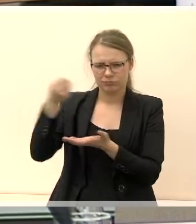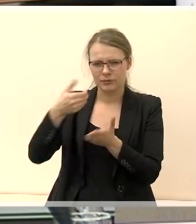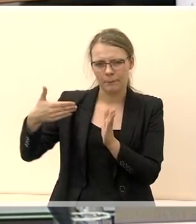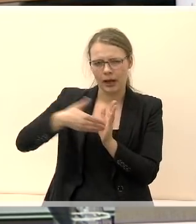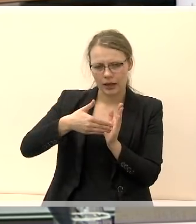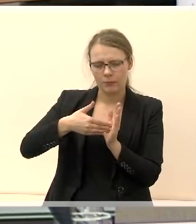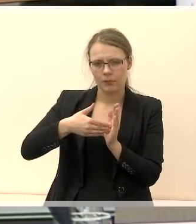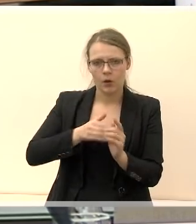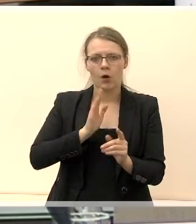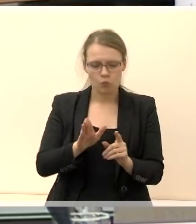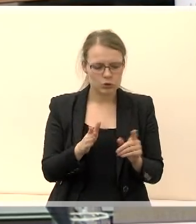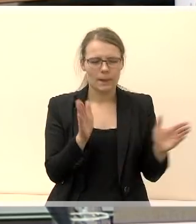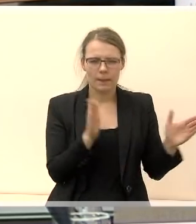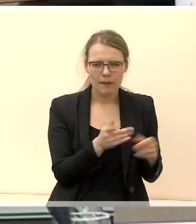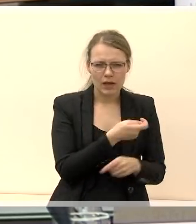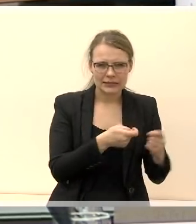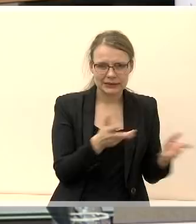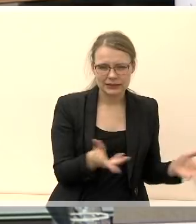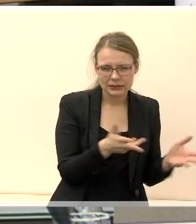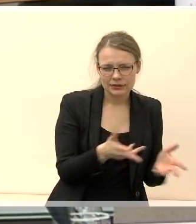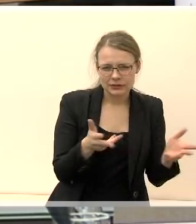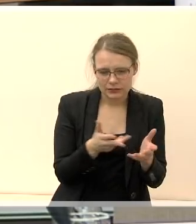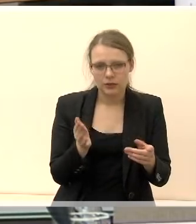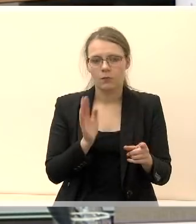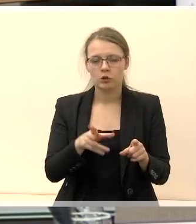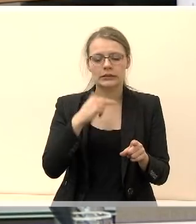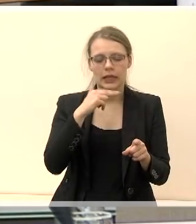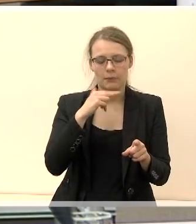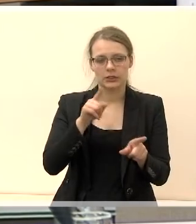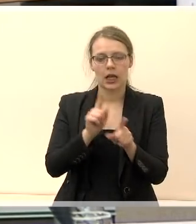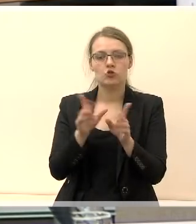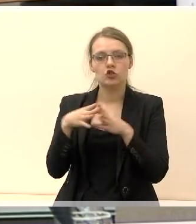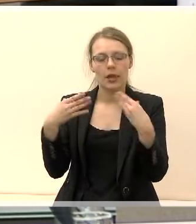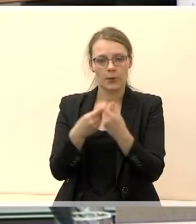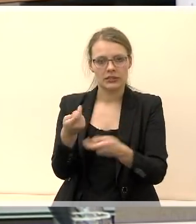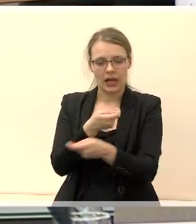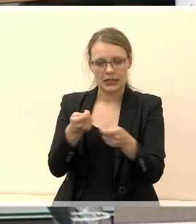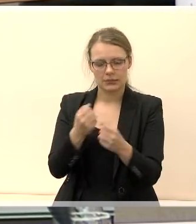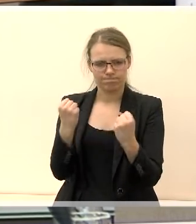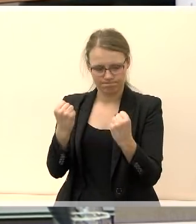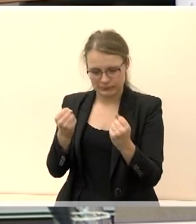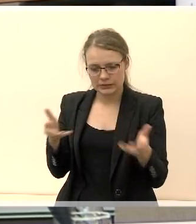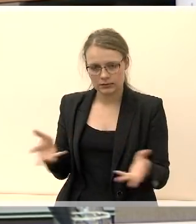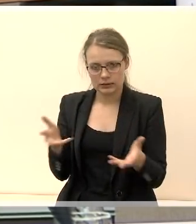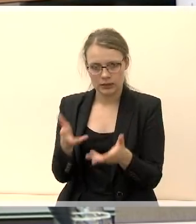skatinsime smulkų ir vidutinį verslą didelį dėmesį skiriant šeimos verslų stiprinimui. Taip pat lengvinsime verslo